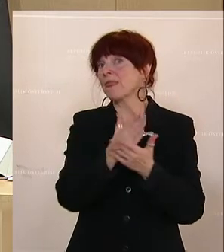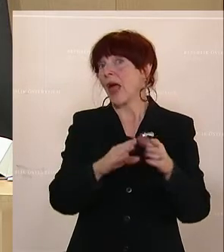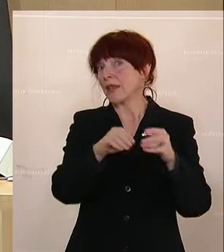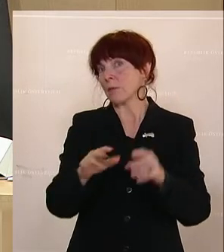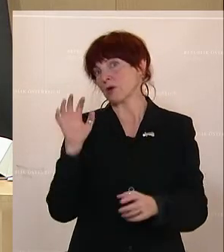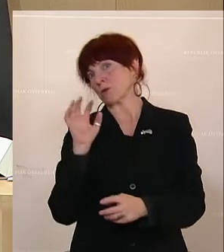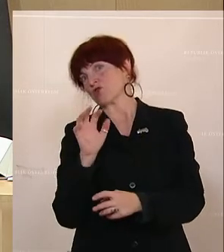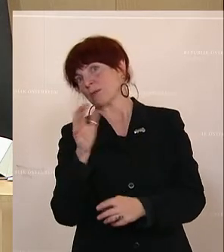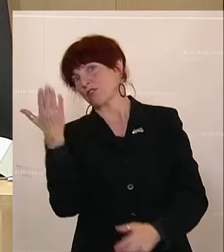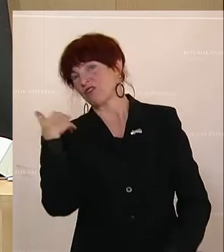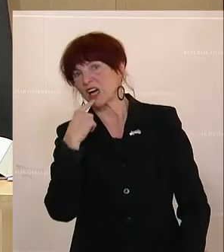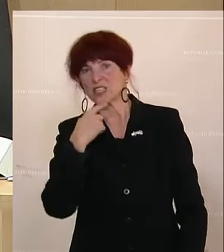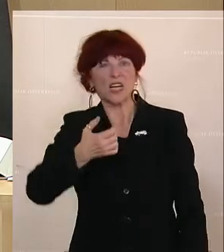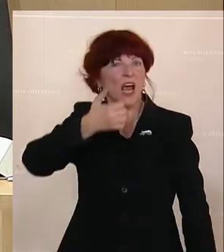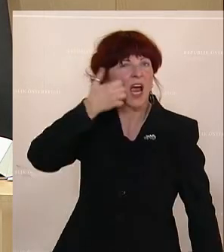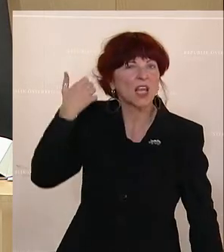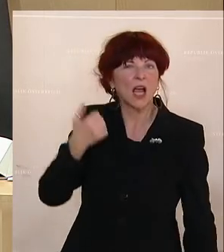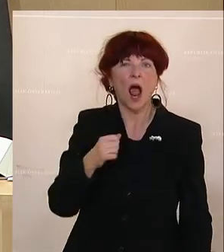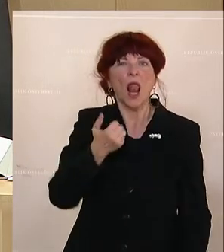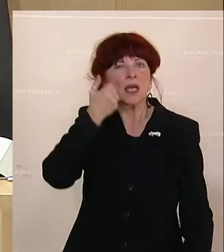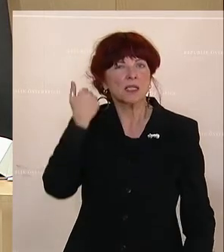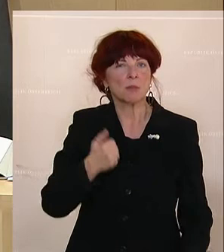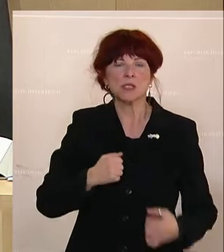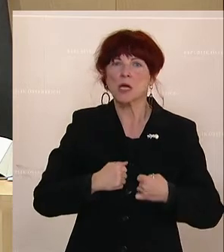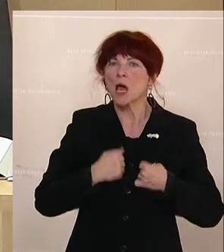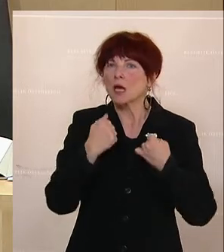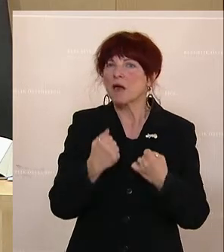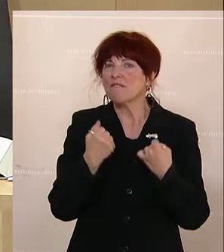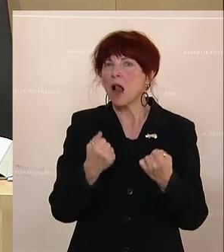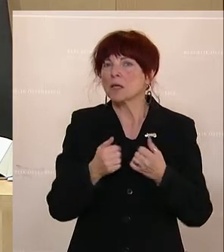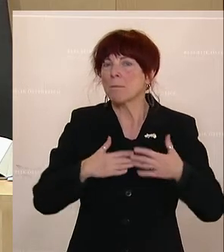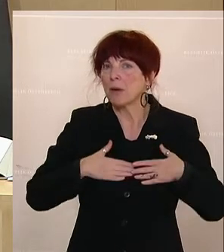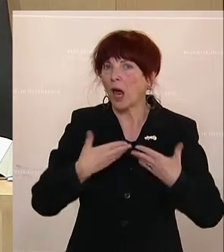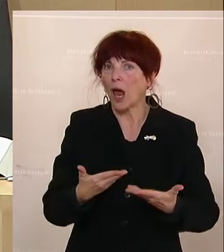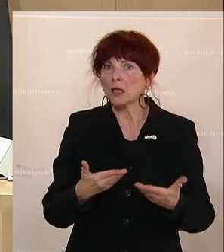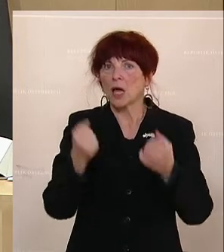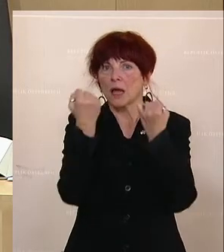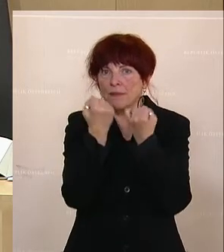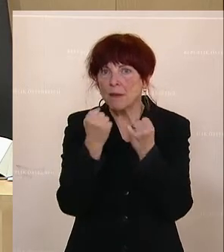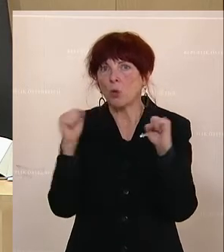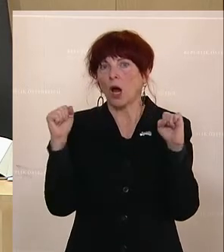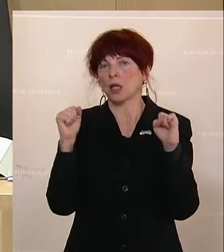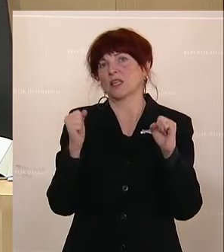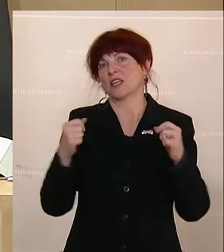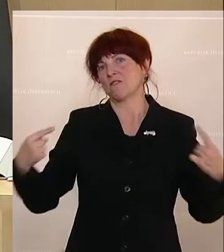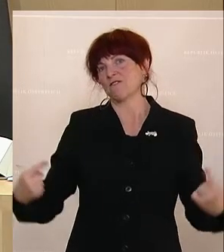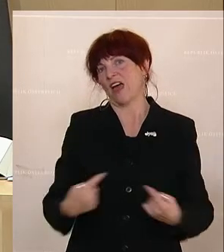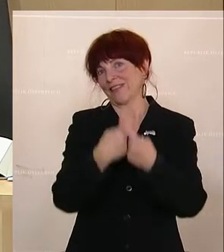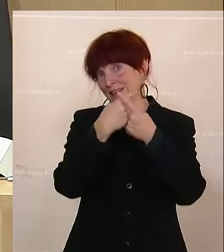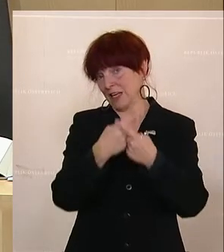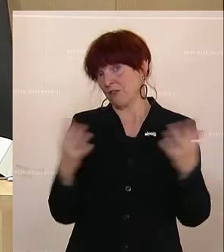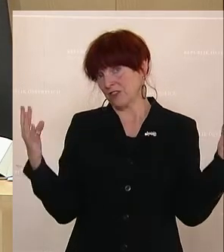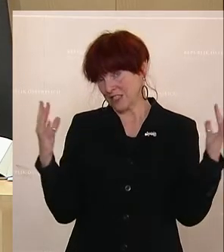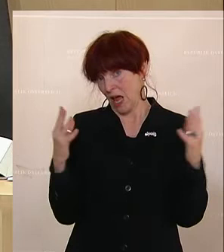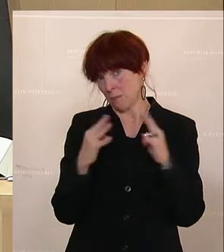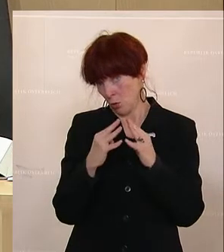nicht nur als radikale Extremisten, gewaltbereite, als demokratiefeindliche Versammlungen, wie sie auch Bundeskanzler Nehammer bezeichnet hat. Sie